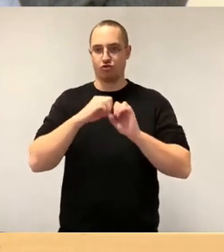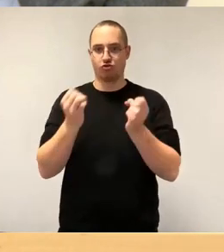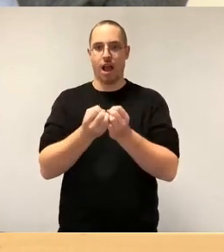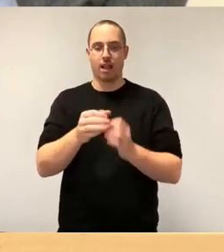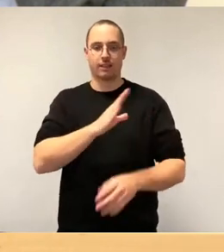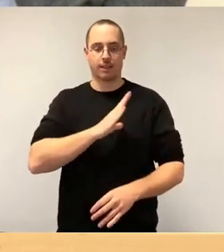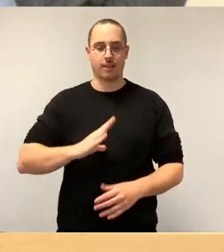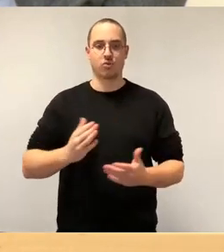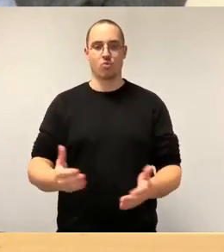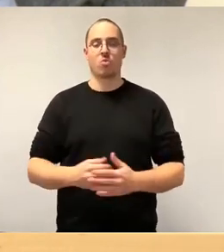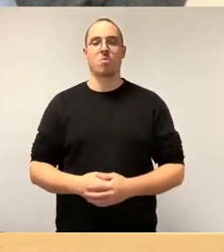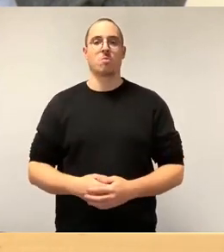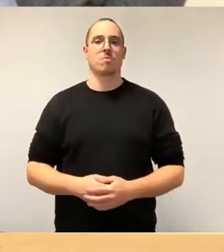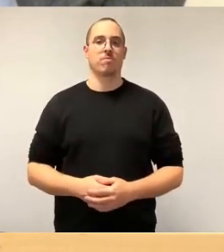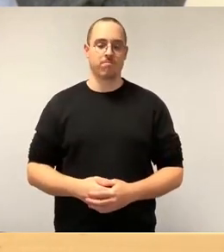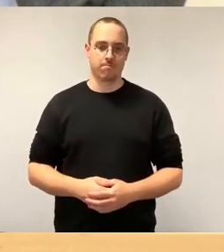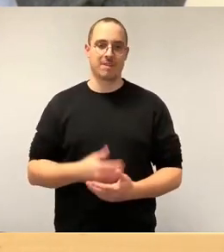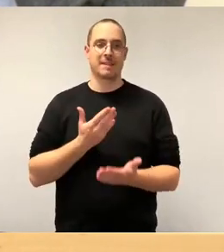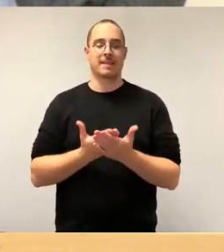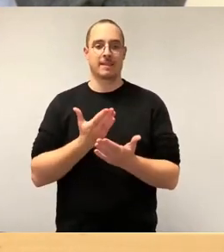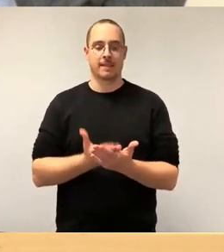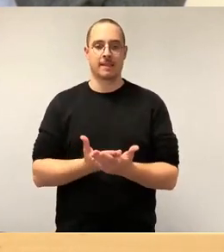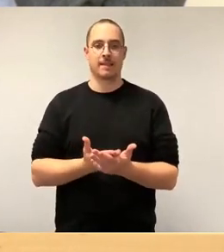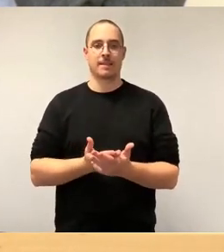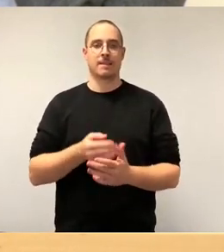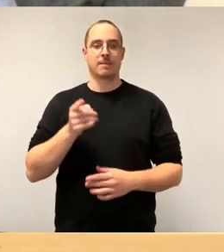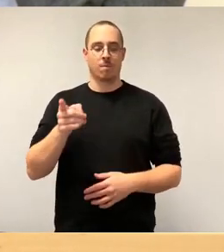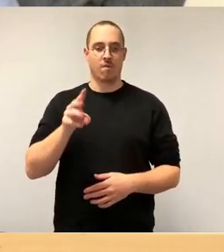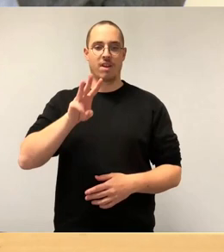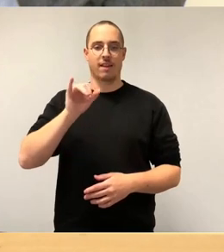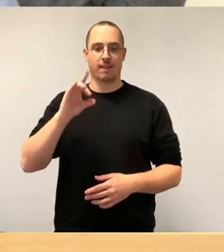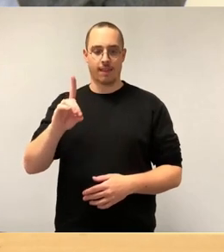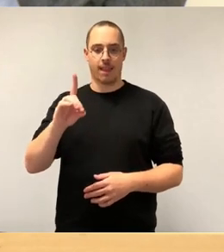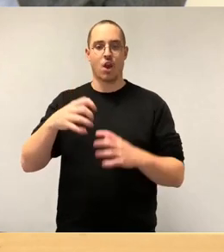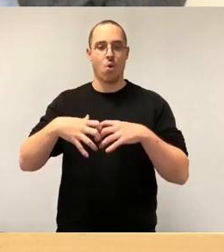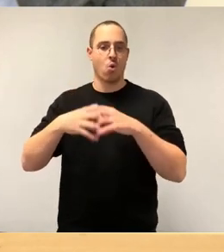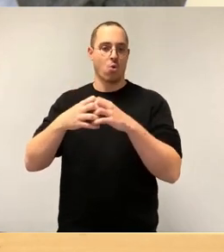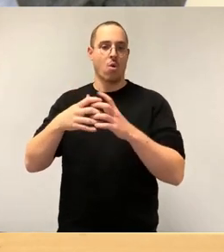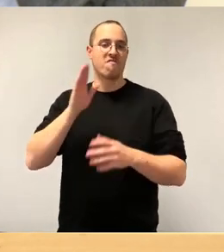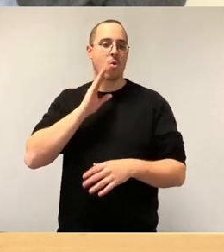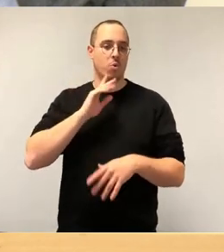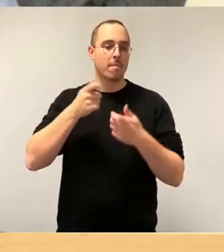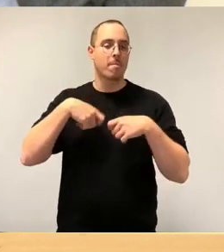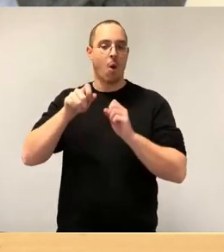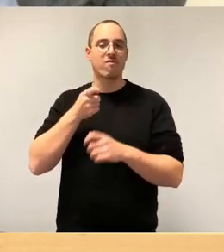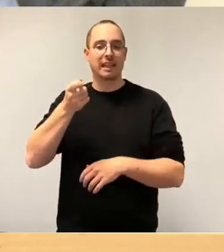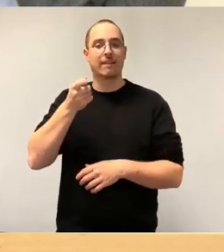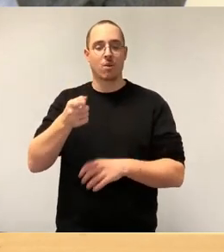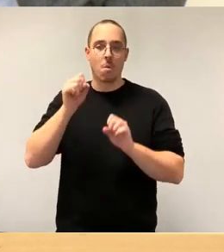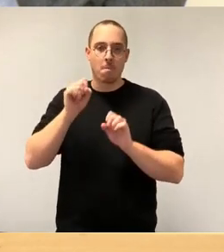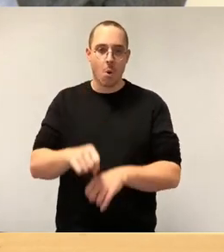der WED-Gründung im Finanzierungskonzept ein Wohnungsbaufinanzierung möglich. Und insoweit